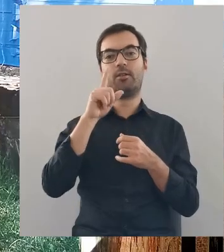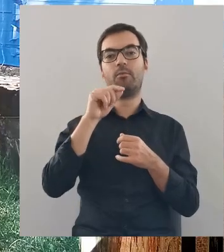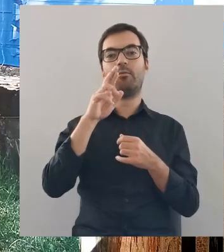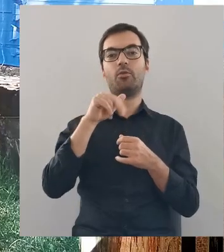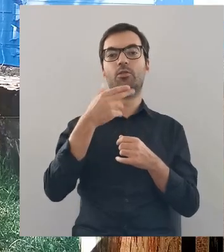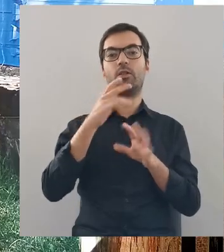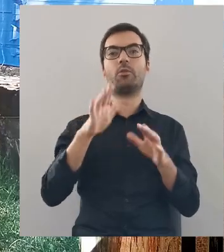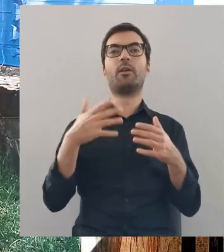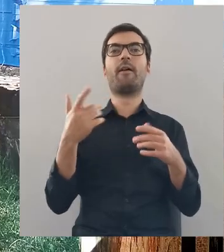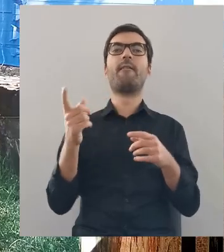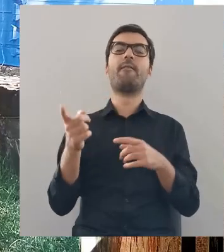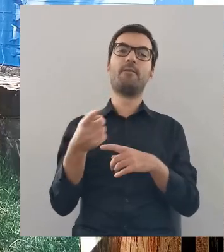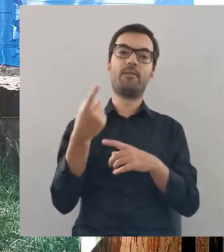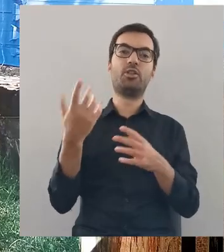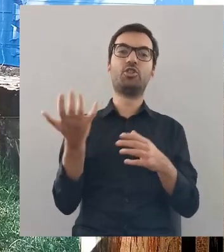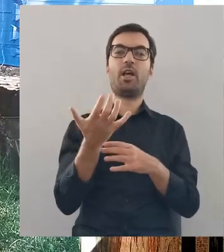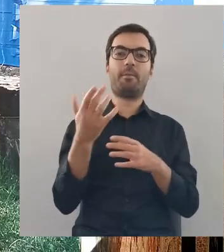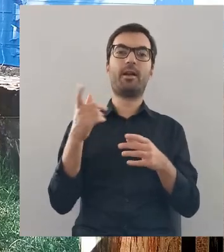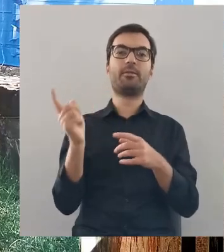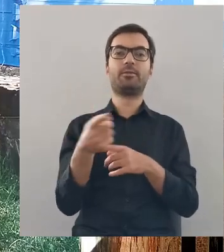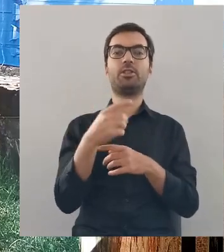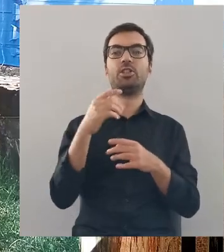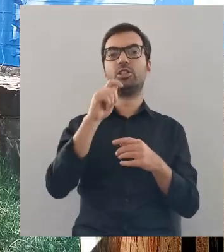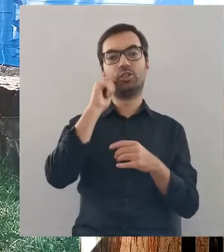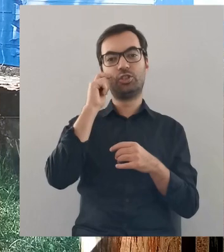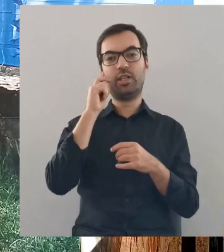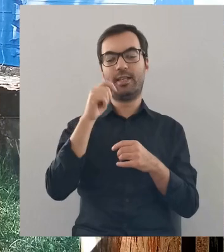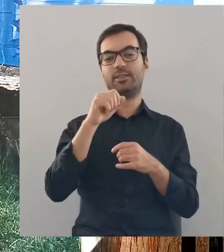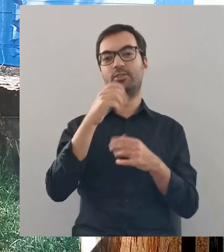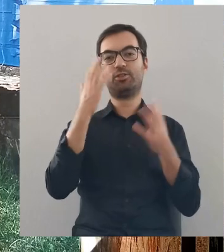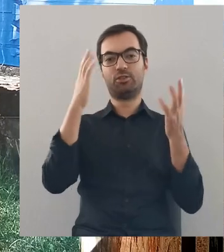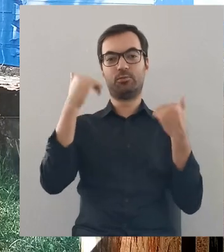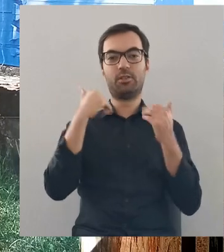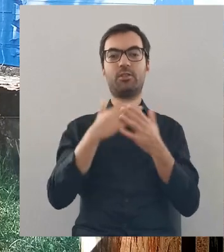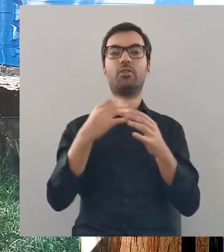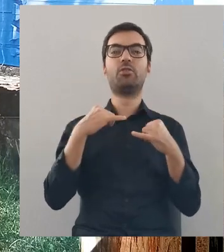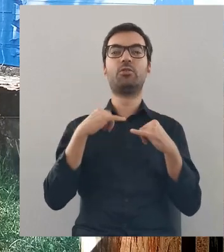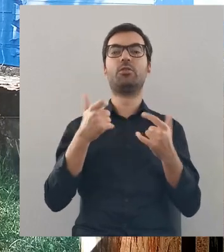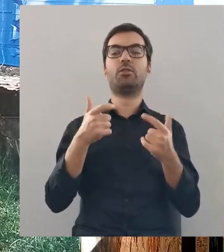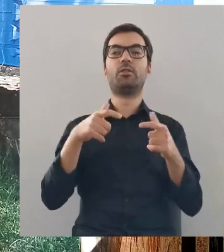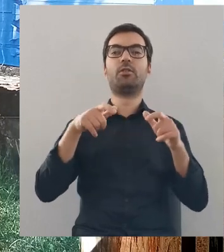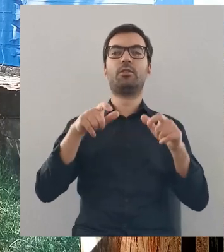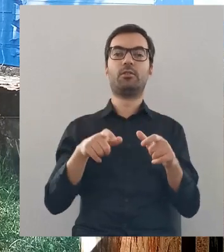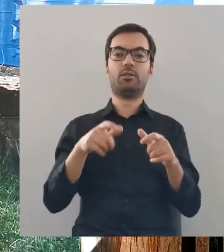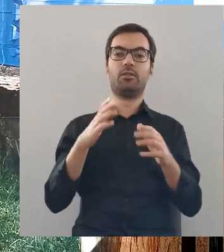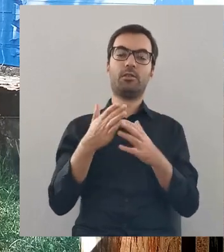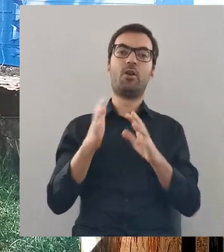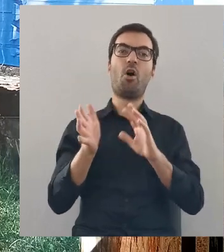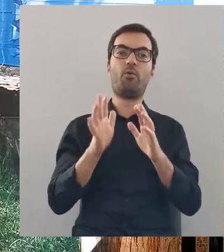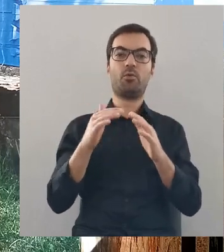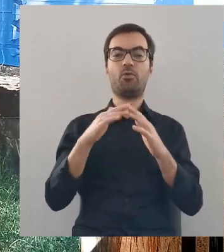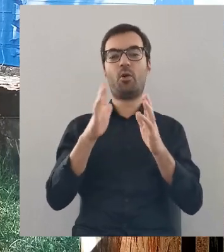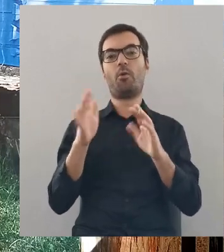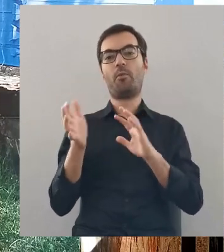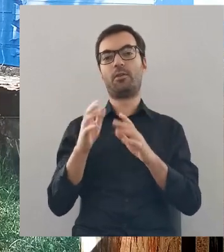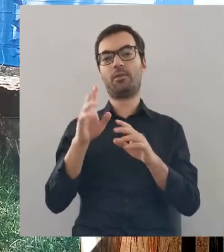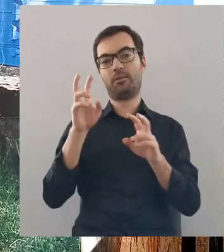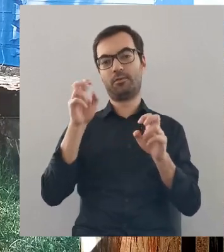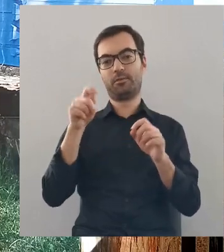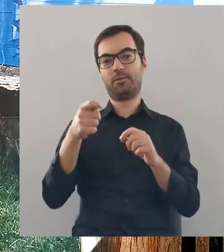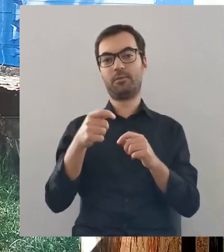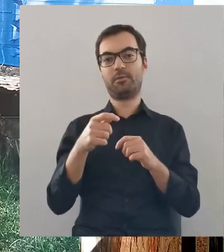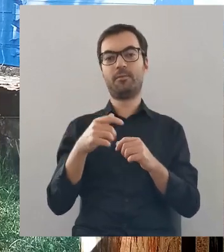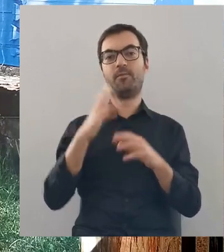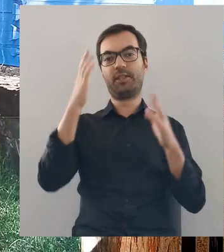dziadem proszalnym, czyli wędrownym żebrakiem. Dziad szpitalny miał już siłę tylko na to, żeby trafić do przytułku, a takie